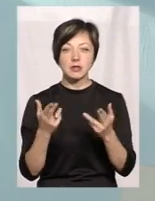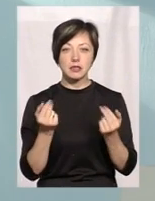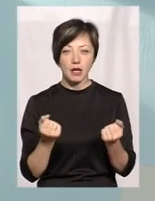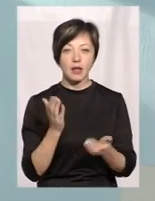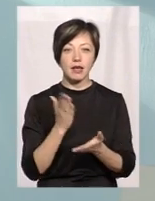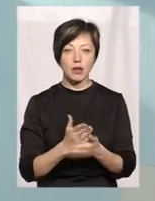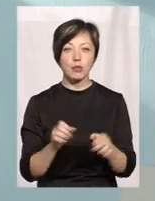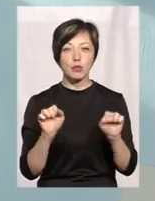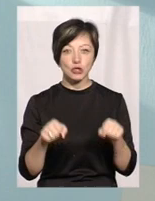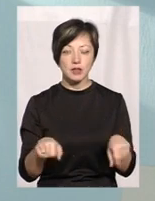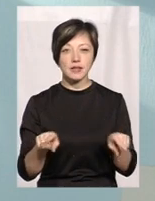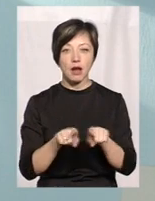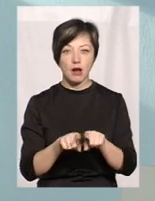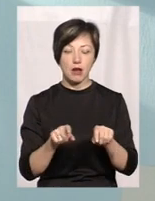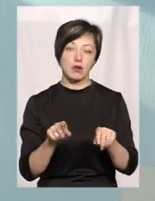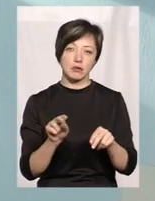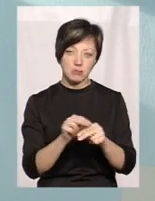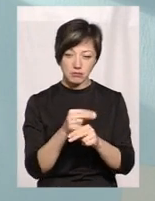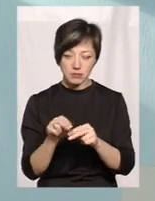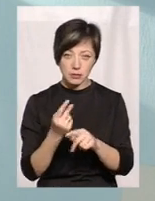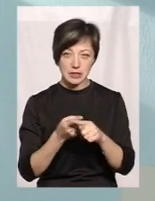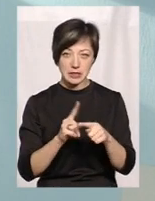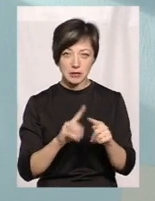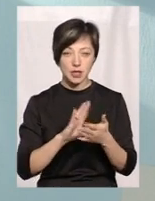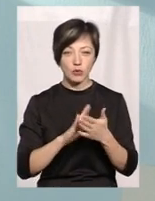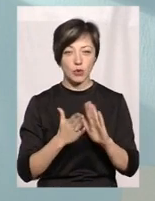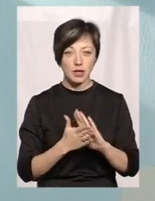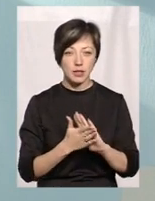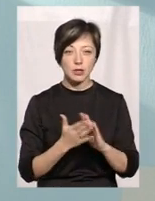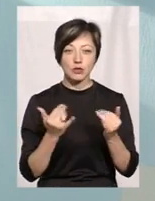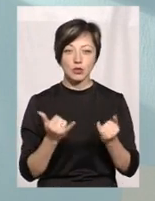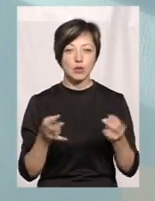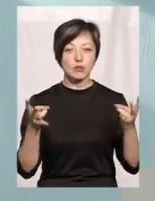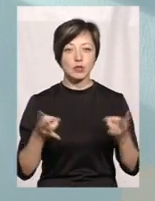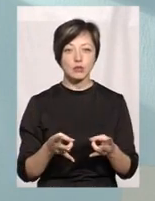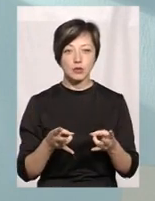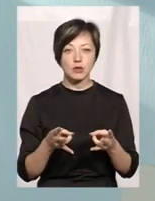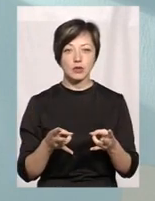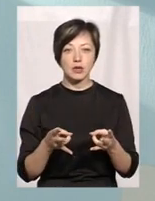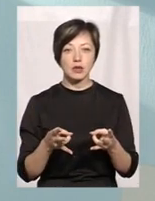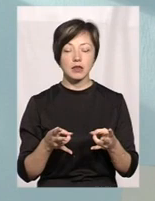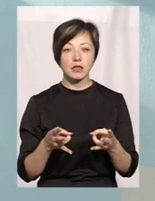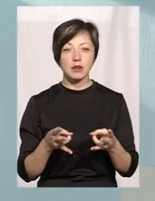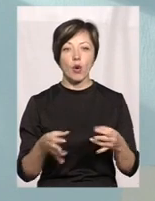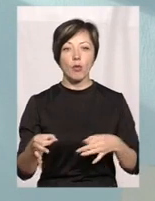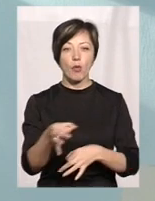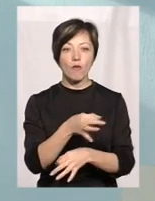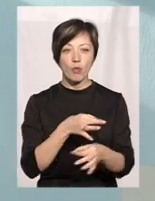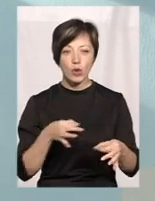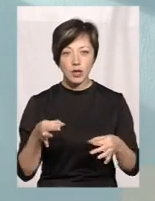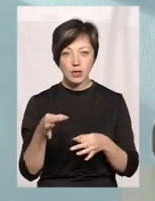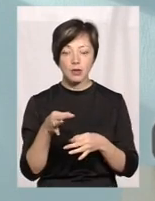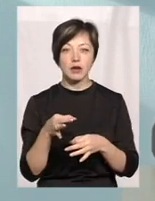є така можливість, і сьогодні це потребує просто нас, знову таки, обговорення,